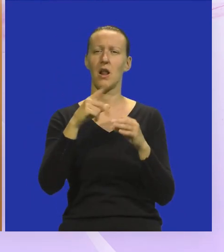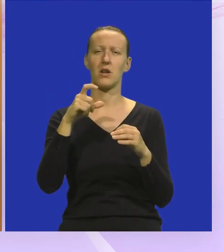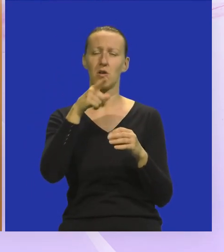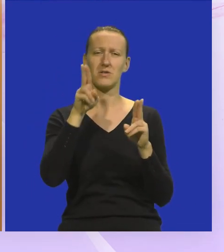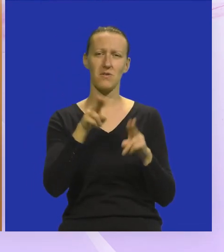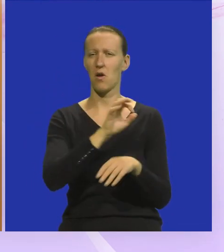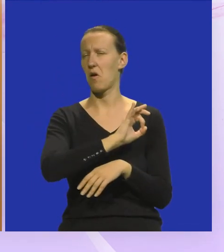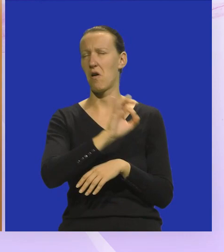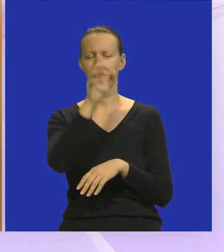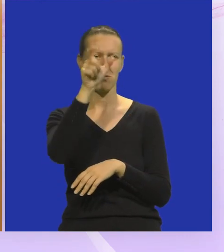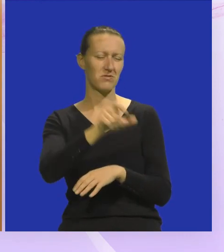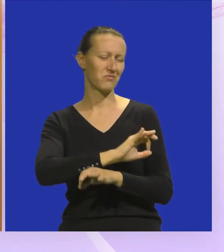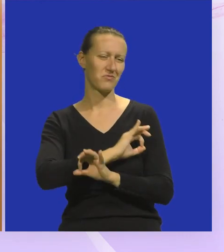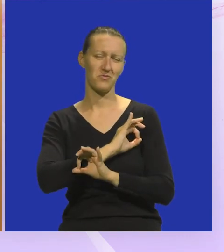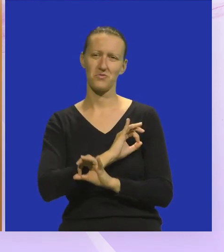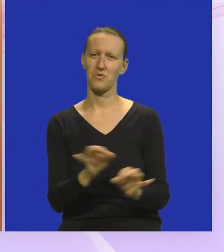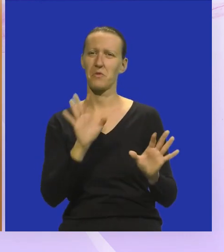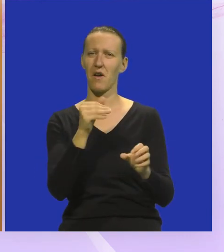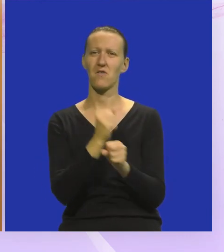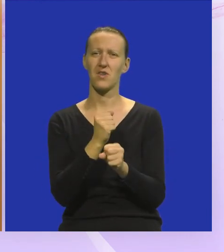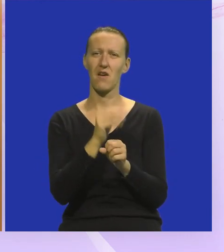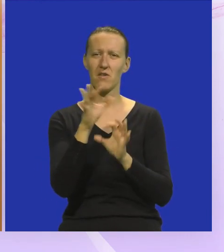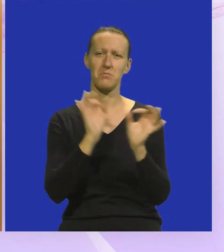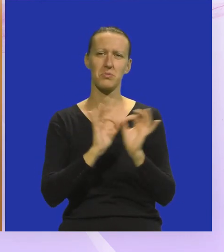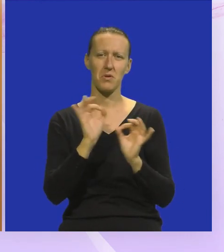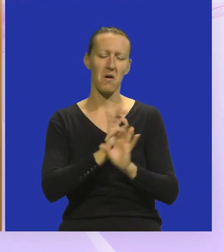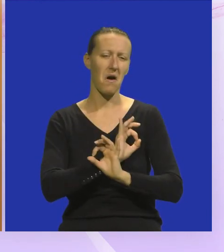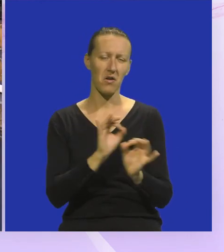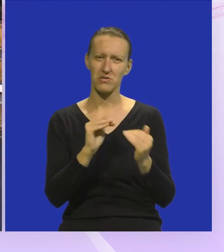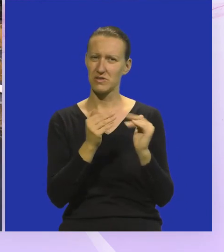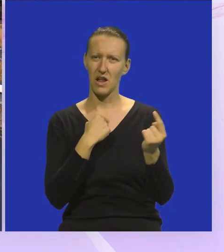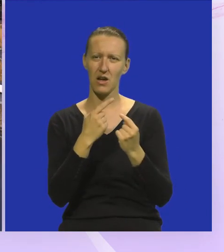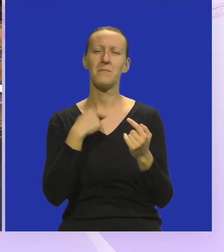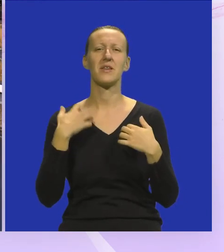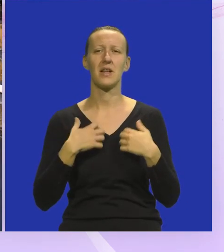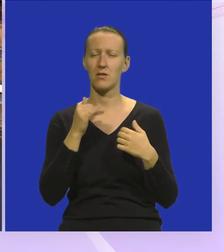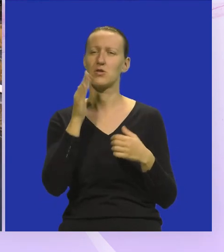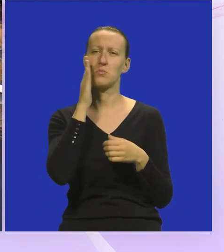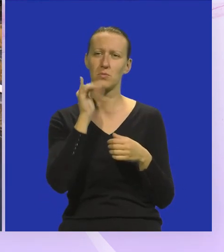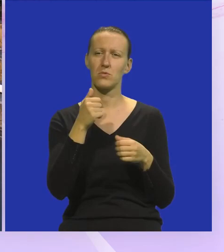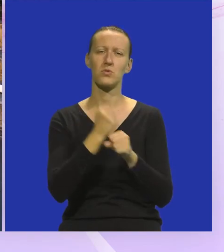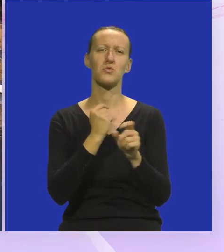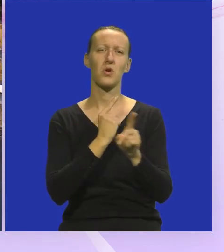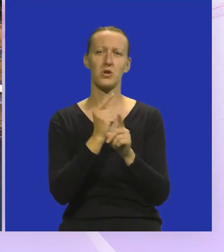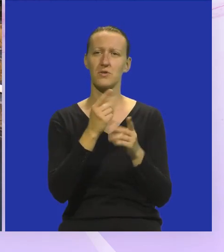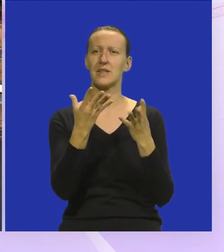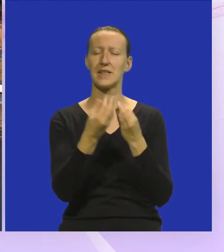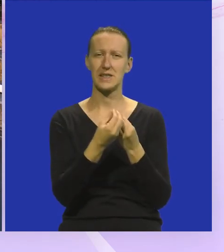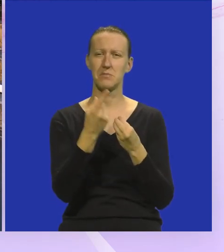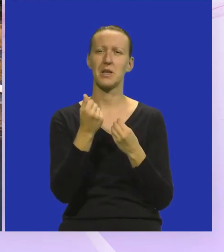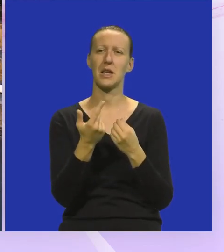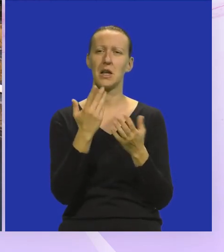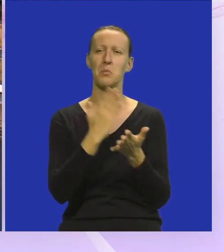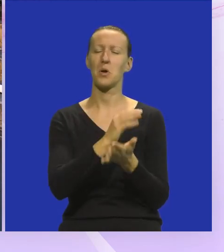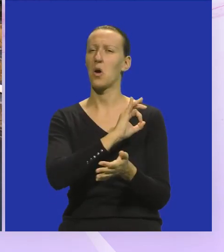on je zaista genijalna osoba što se tiče ovakvog rada na ovakvom projektu I ja se stvarno nadam da ću i u buduće surađivati s njim Jer